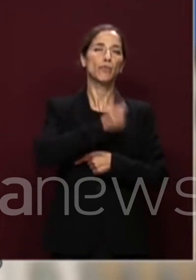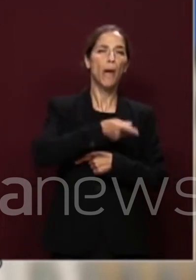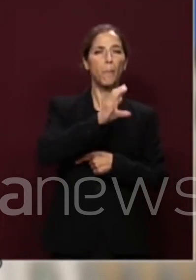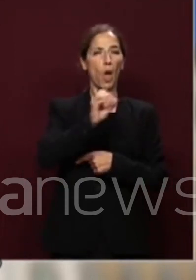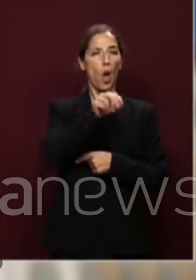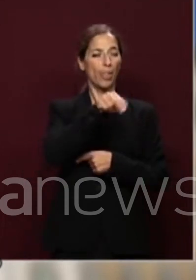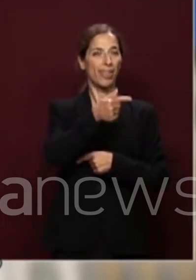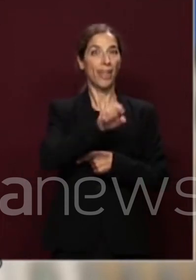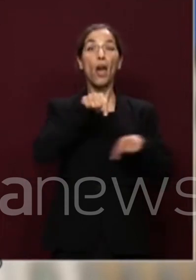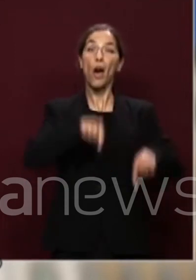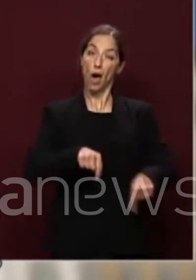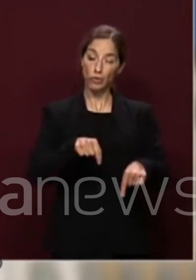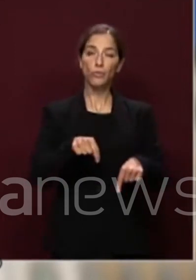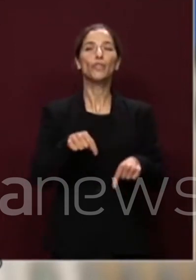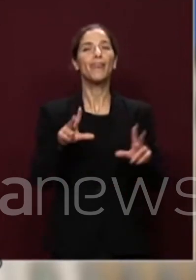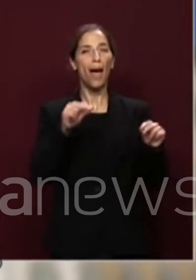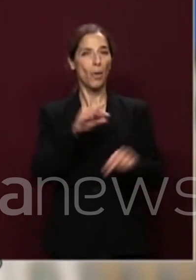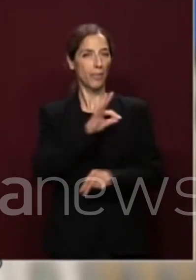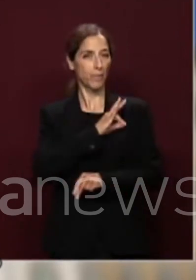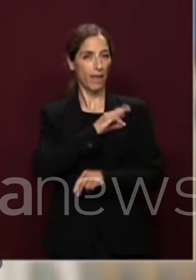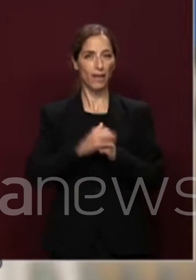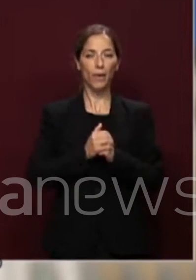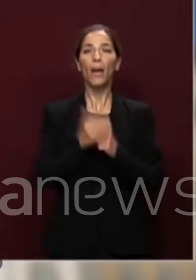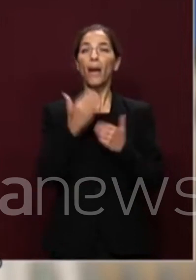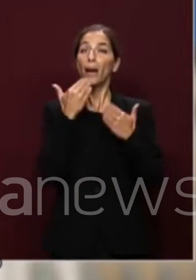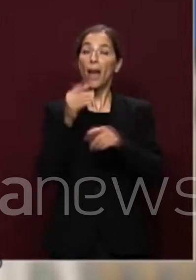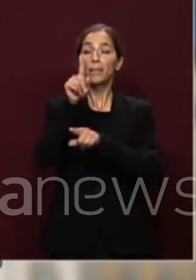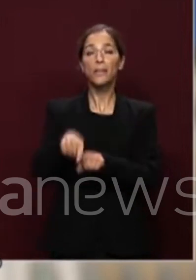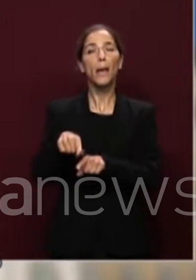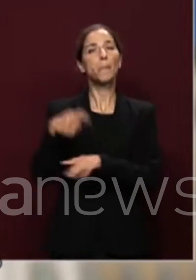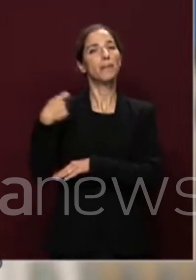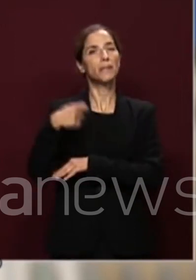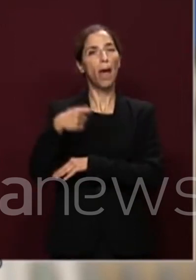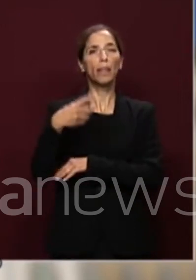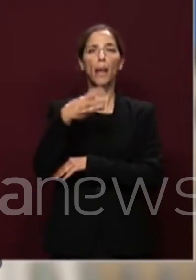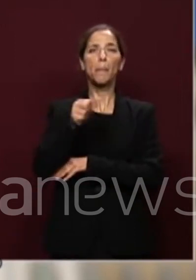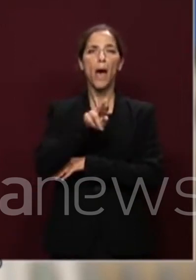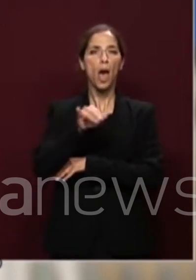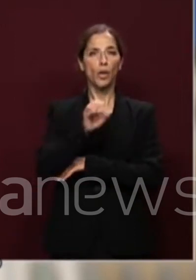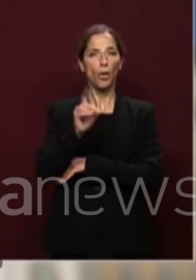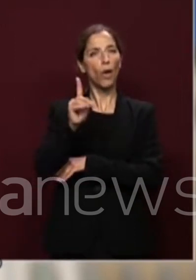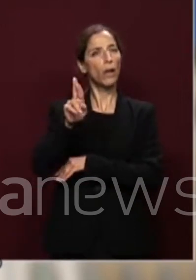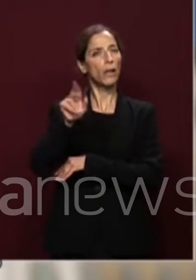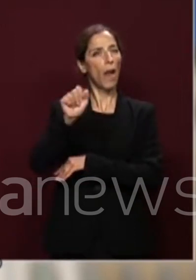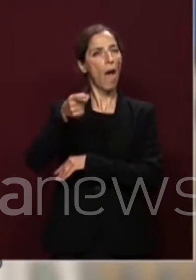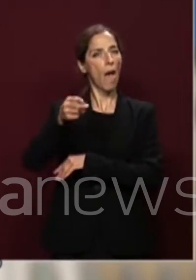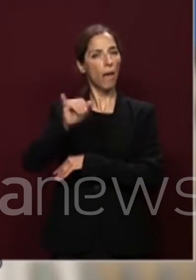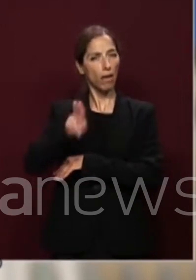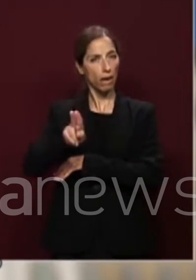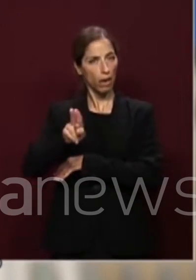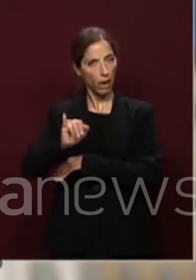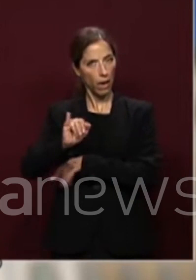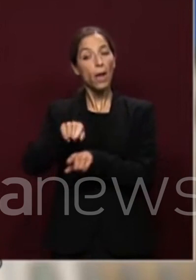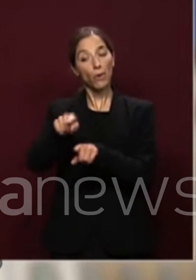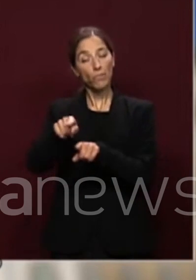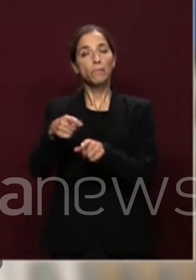Un ringraziamento particolare va al Presidente Mario Draghi, che sta guidando e ha rianimato con competenza ed efficacia